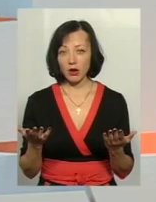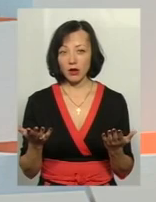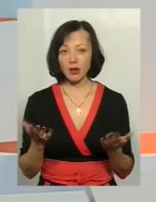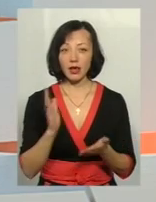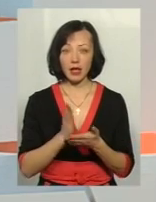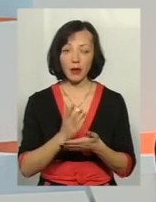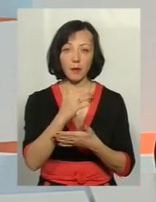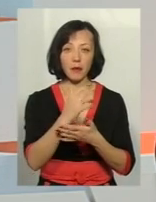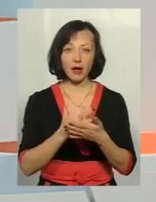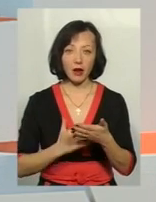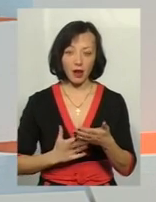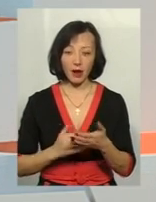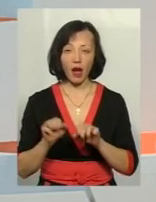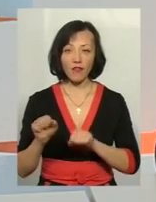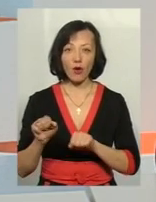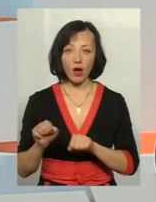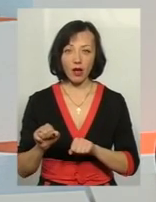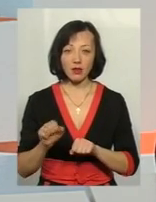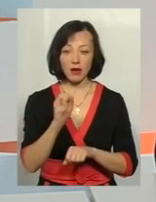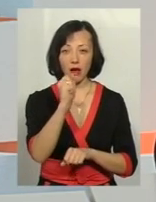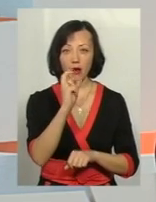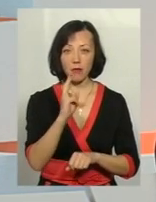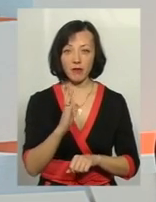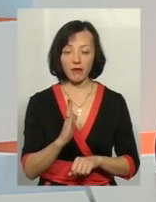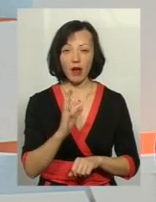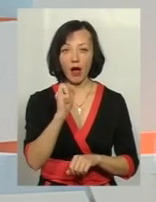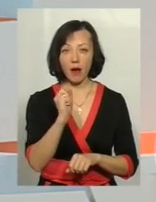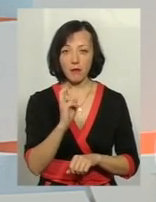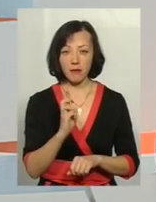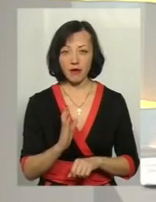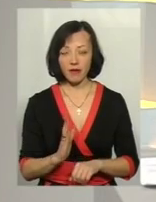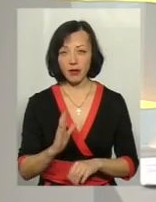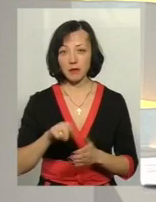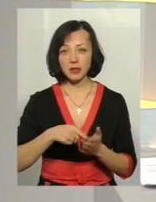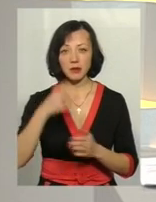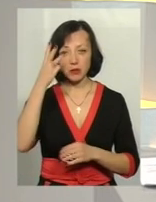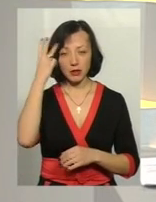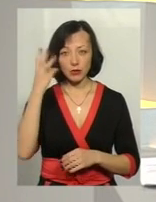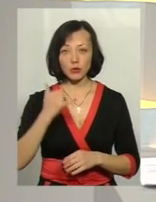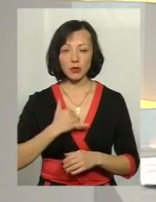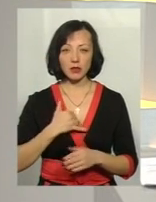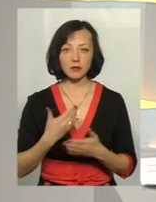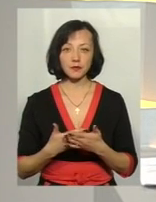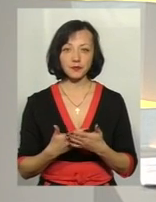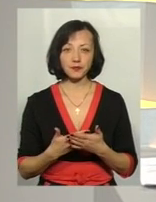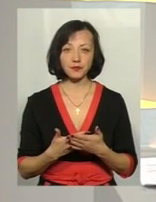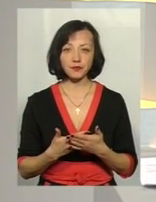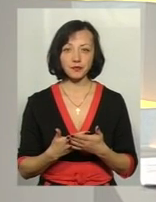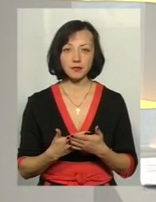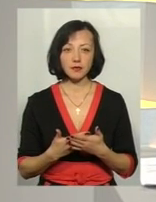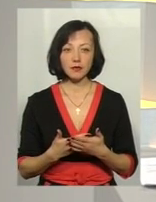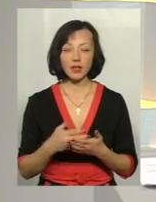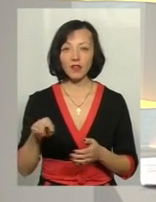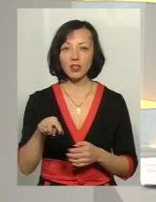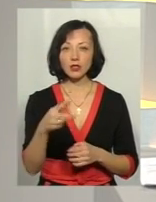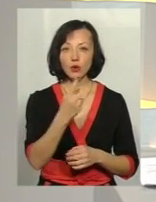є перелік список адвокатів в алфавітному порядку, якщо йдеться про місто Хмельницьке, оскільки в нас, скажімо, в Летичеві один